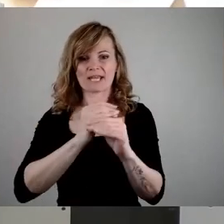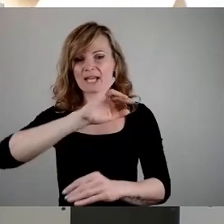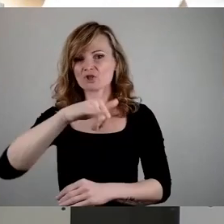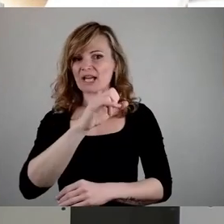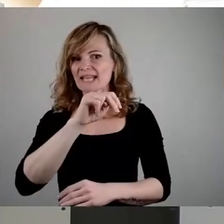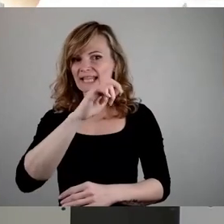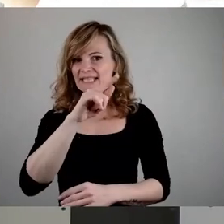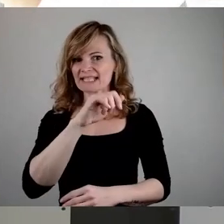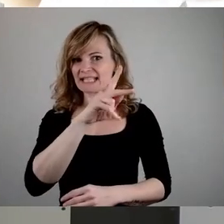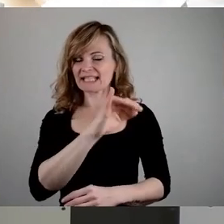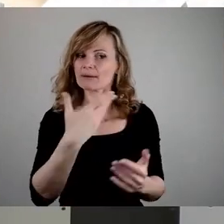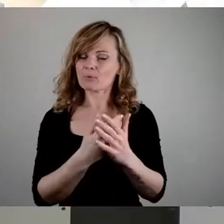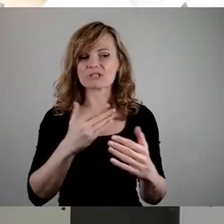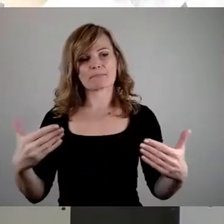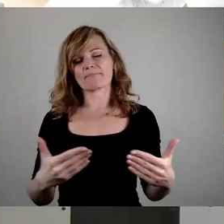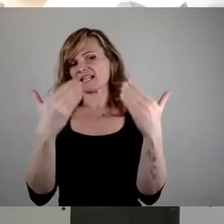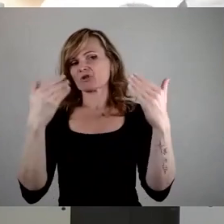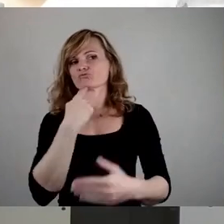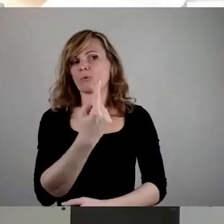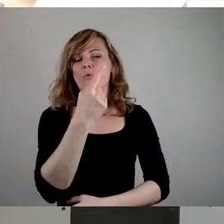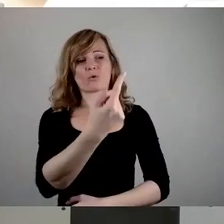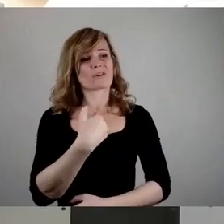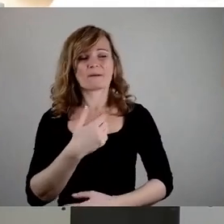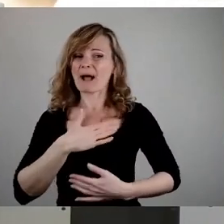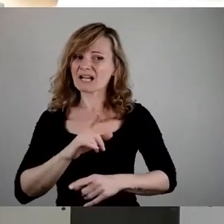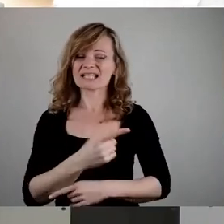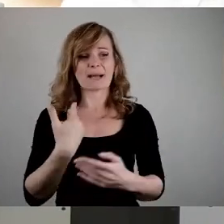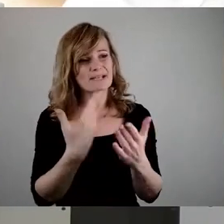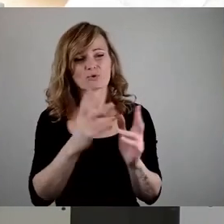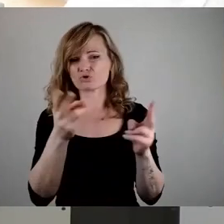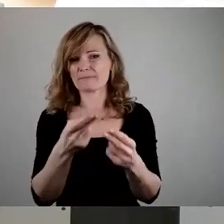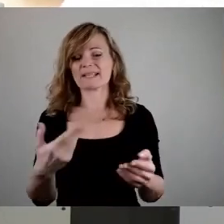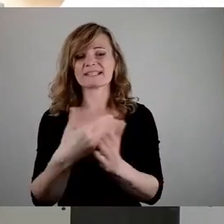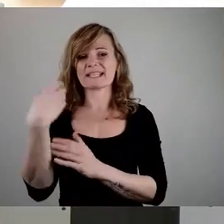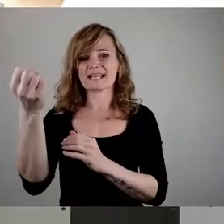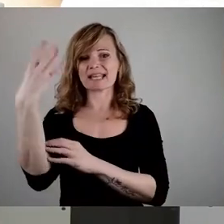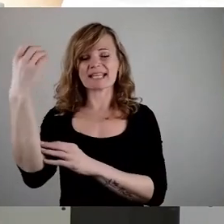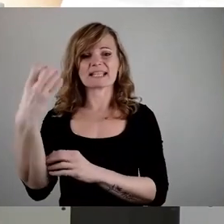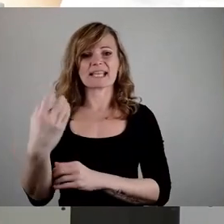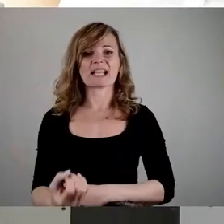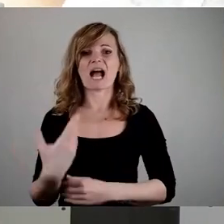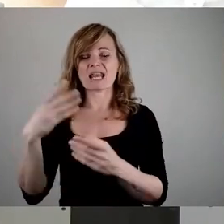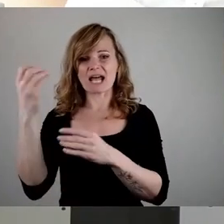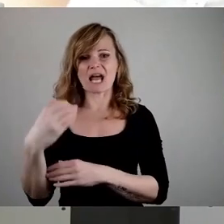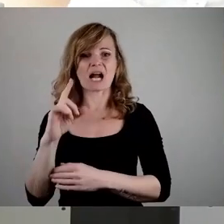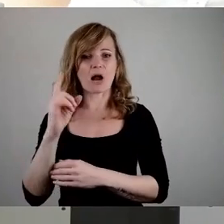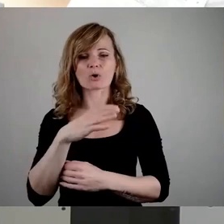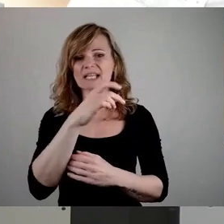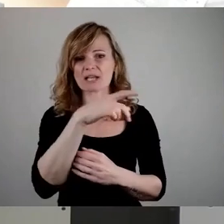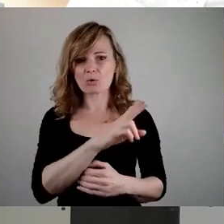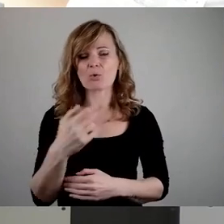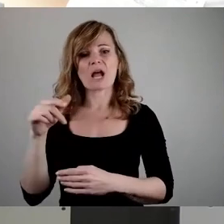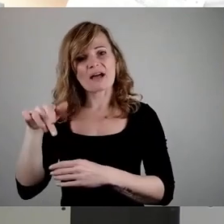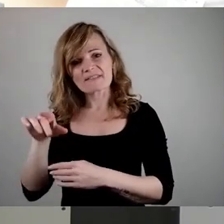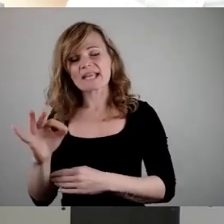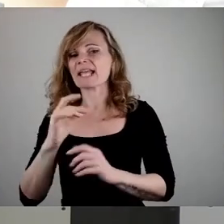diesem Punkt wirklich höchst ungern, aber es tut mir leid, diese Lichtsignalanlagenphobie der AfD und offensichtlich auch der CDU, da hilft auch keine